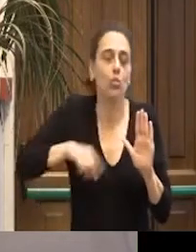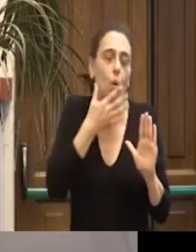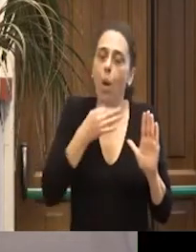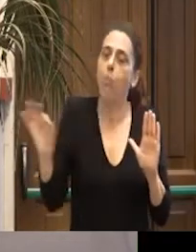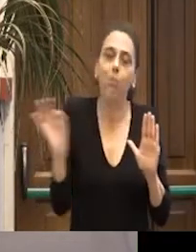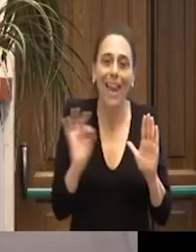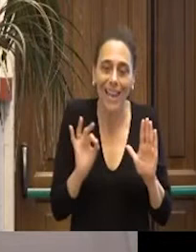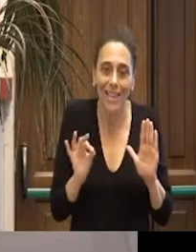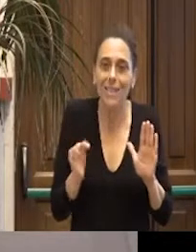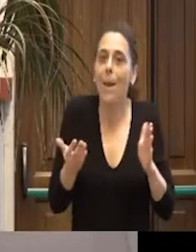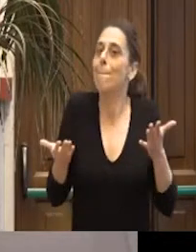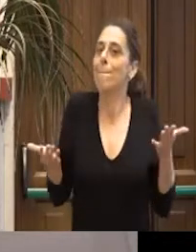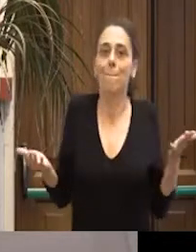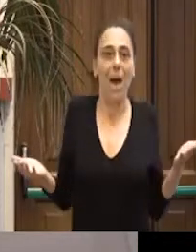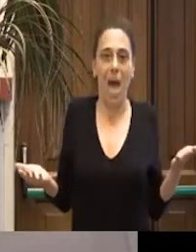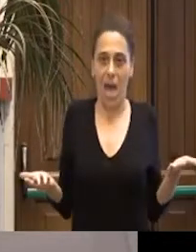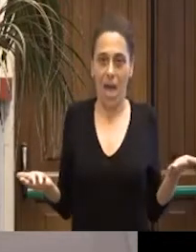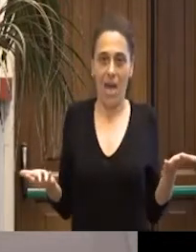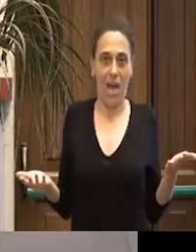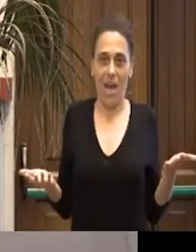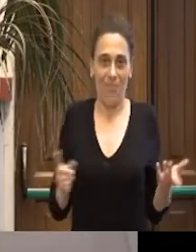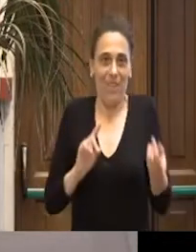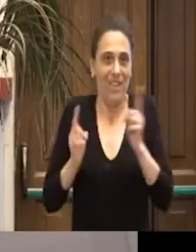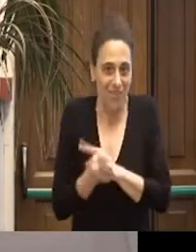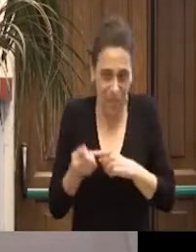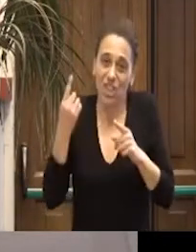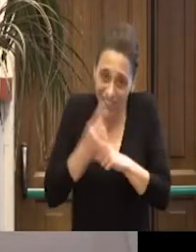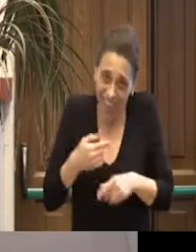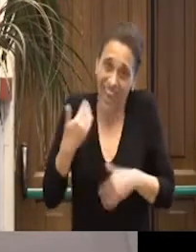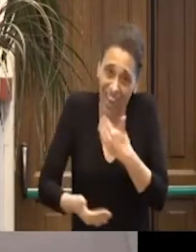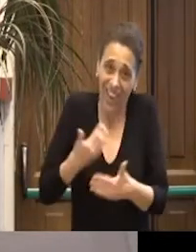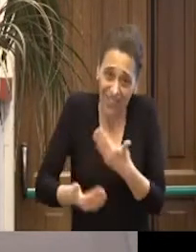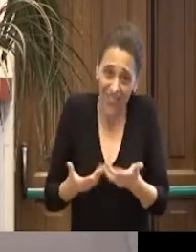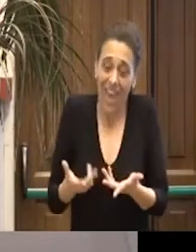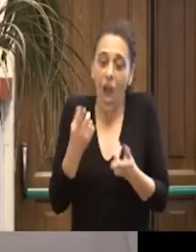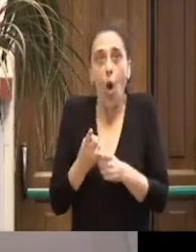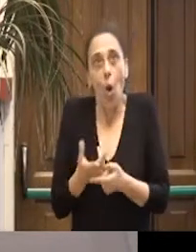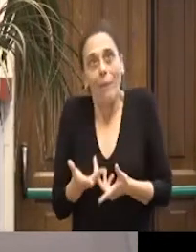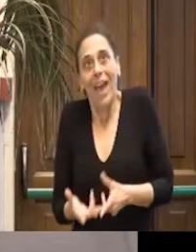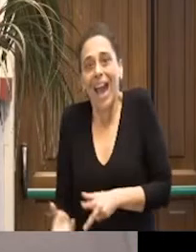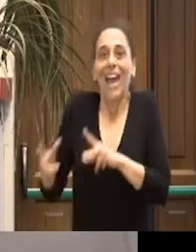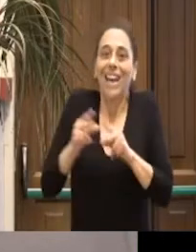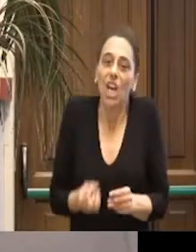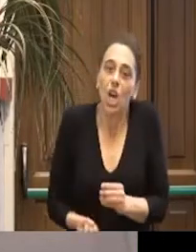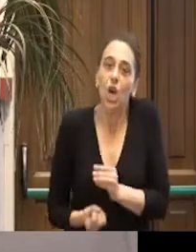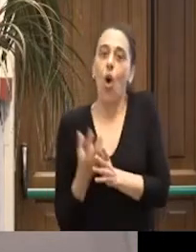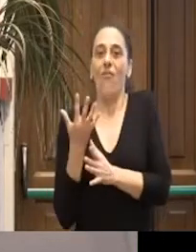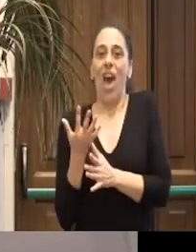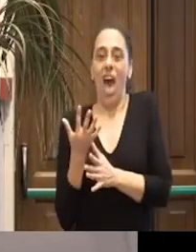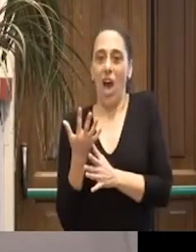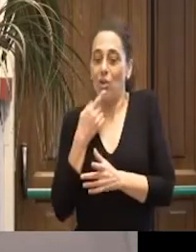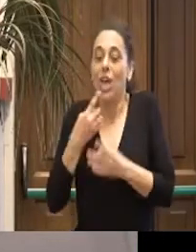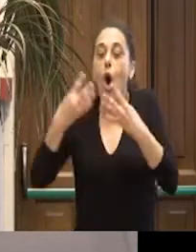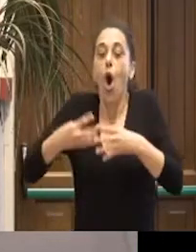appunto dei tanti ma che invece ecco deve secondo me vedere un rinnovato protagonismo delle